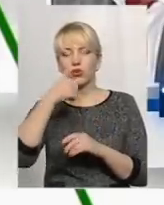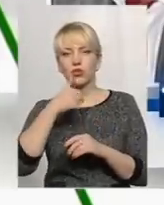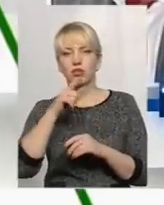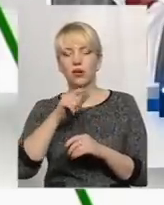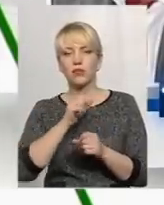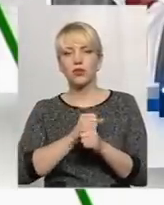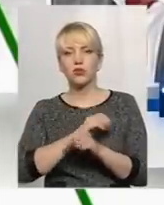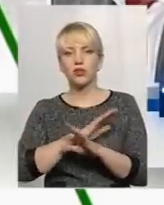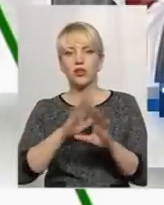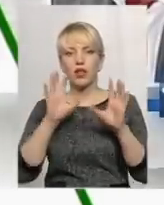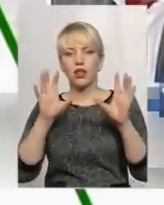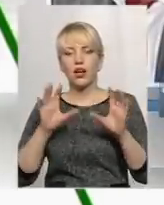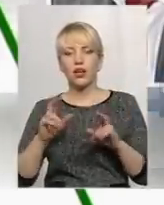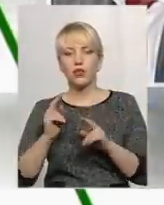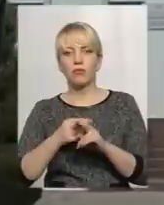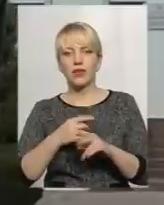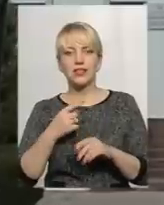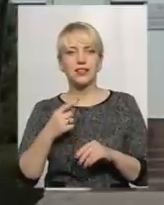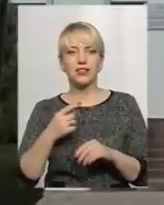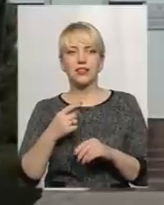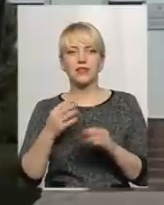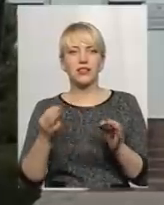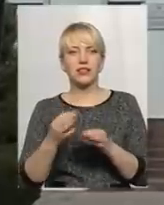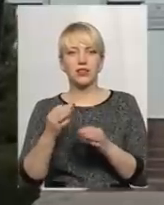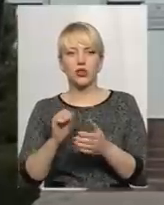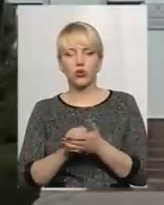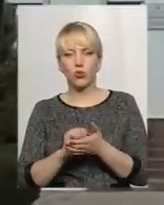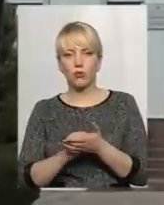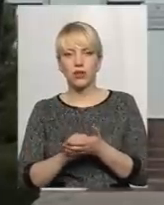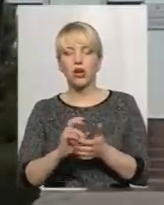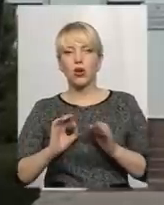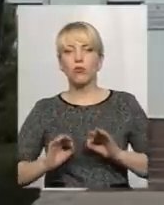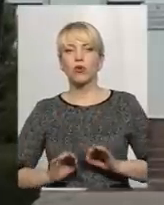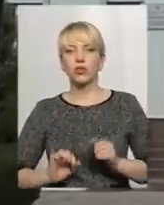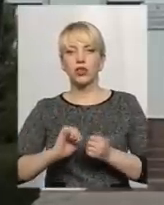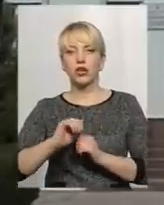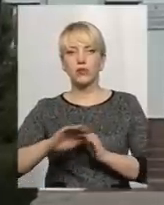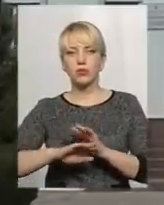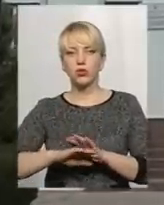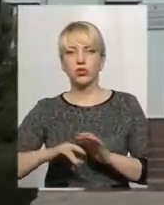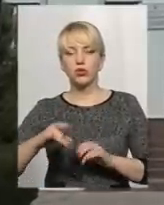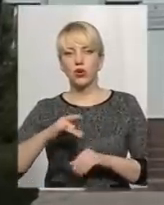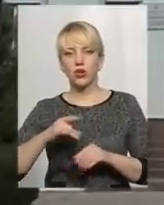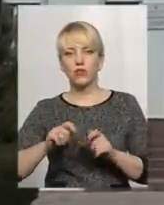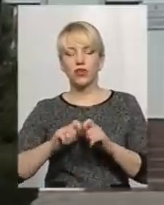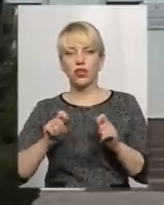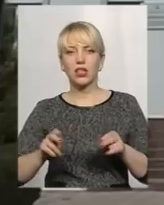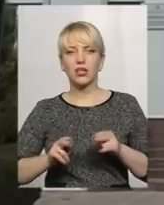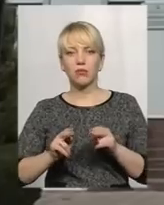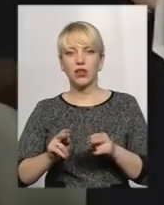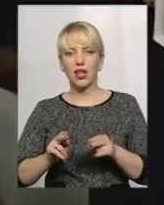нелегально, без єдиного документа Тим часом прокуратура Кам'янець-Подільського району відкрила кримінальне провадження за статтею